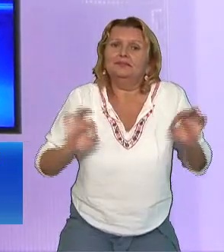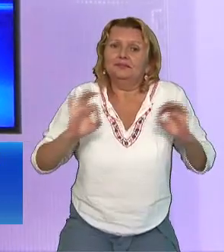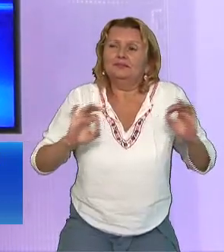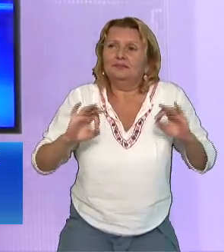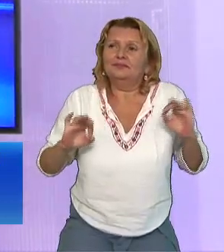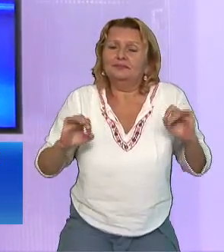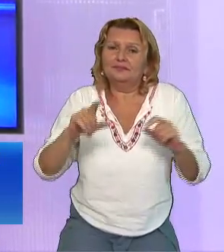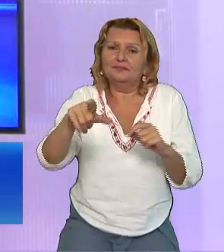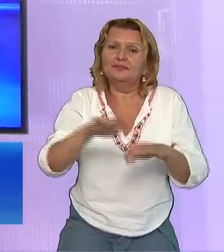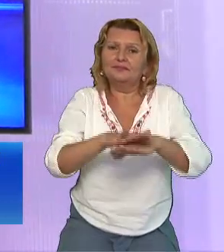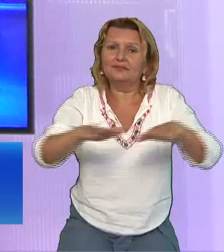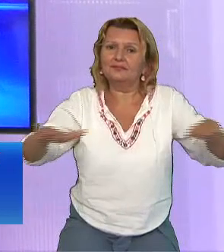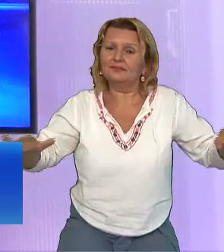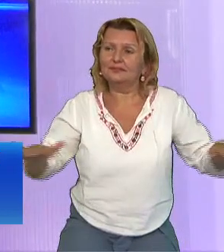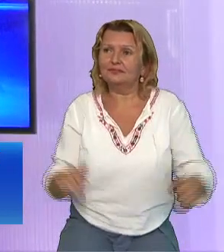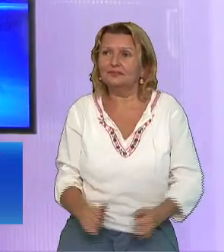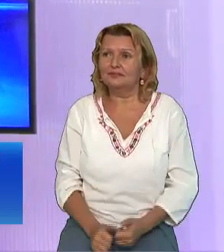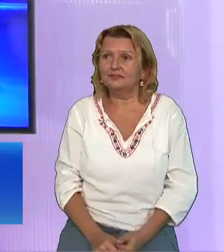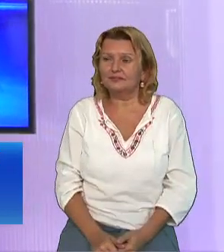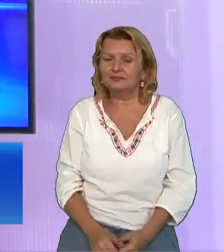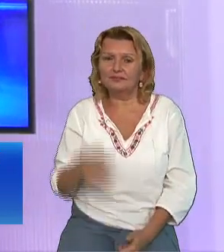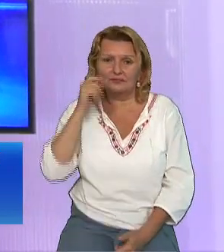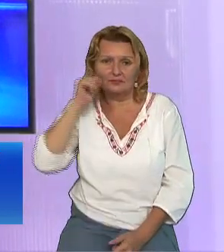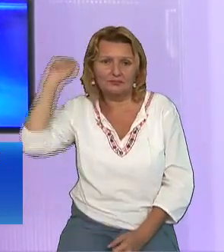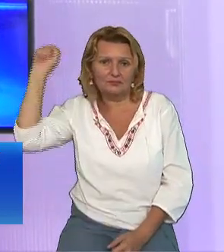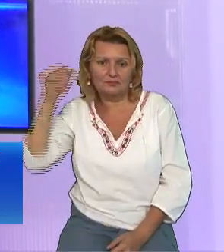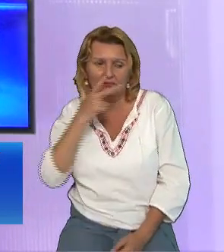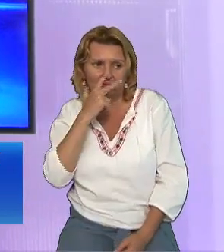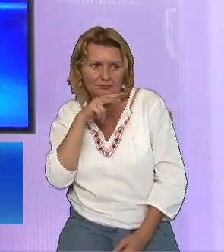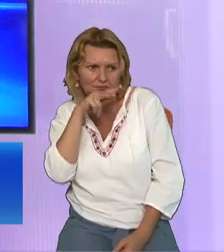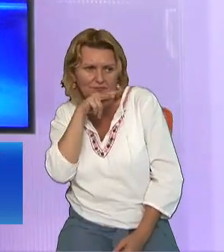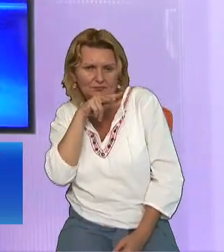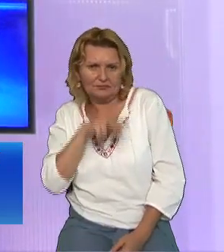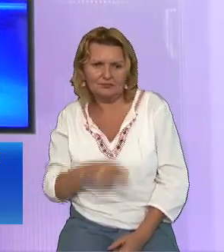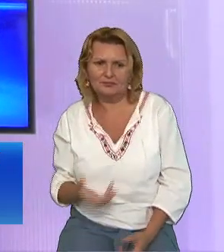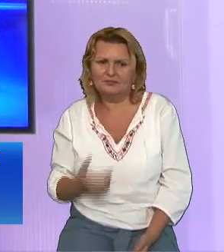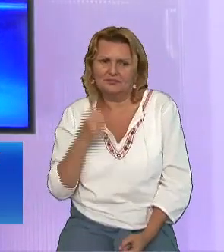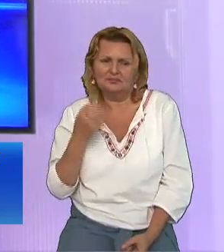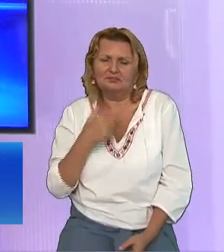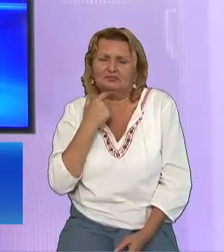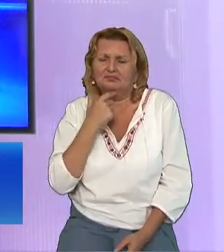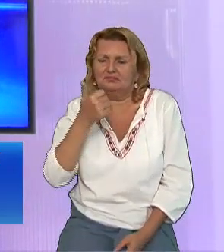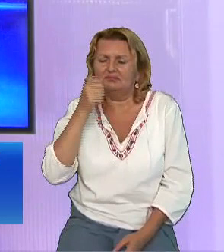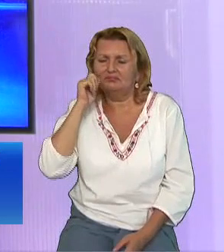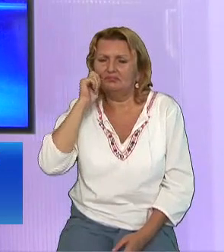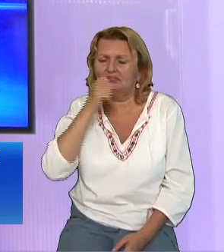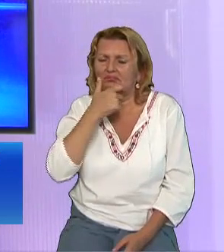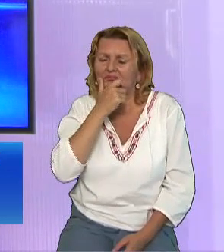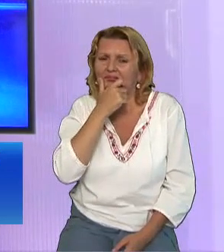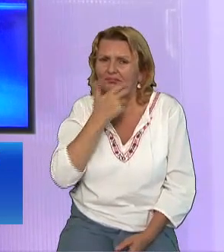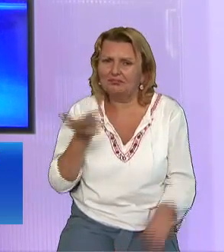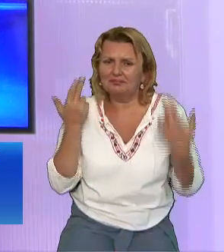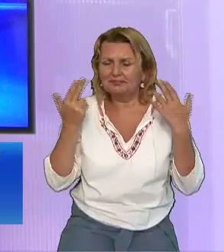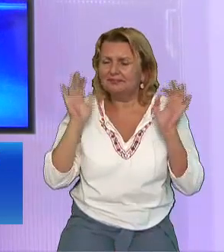A pășit încet spre podium și comunistul s-a uitat așa la el Dar s-a gândit că un bătrân n-are ce să spună atât de important Încât să-l